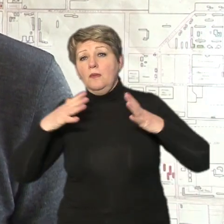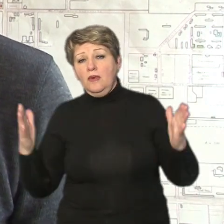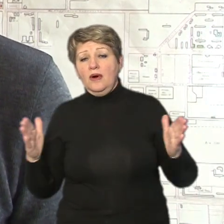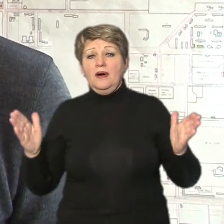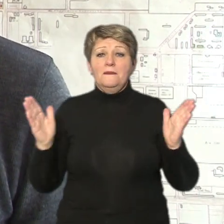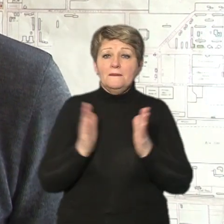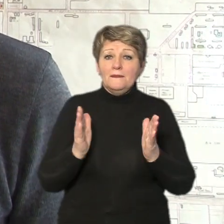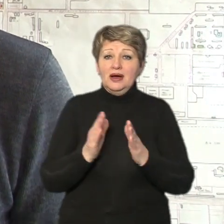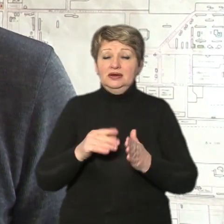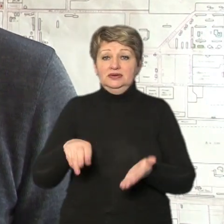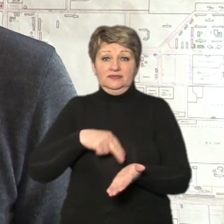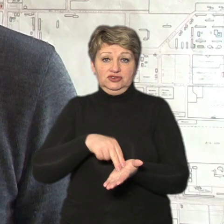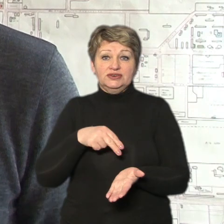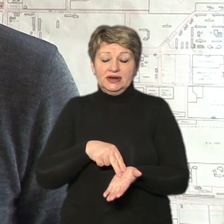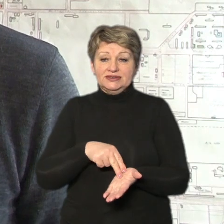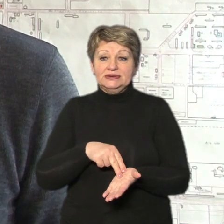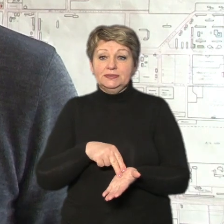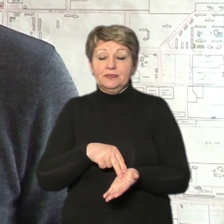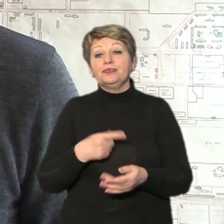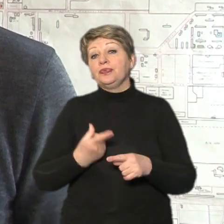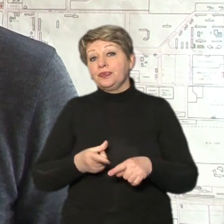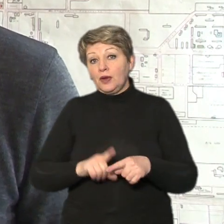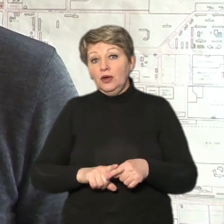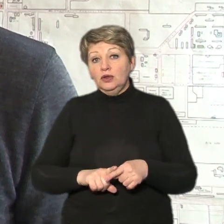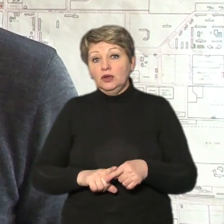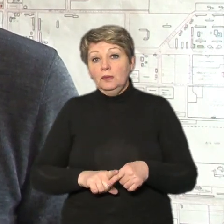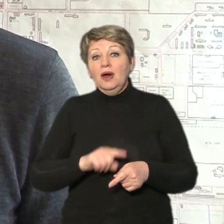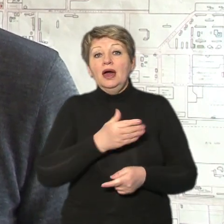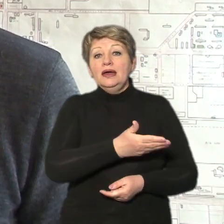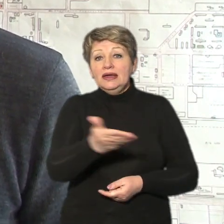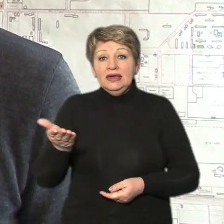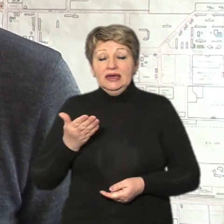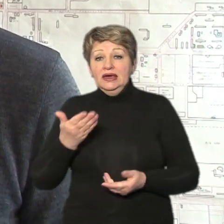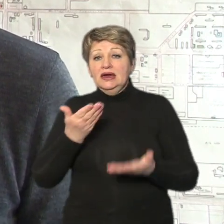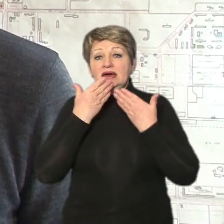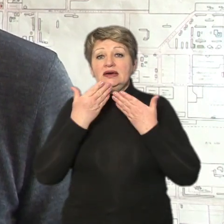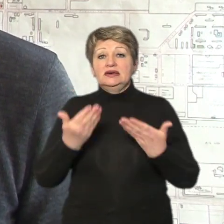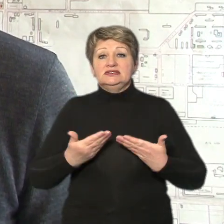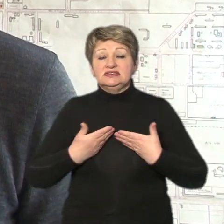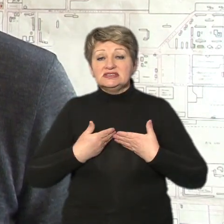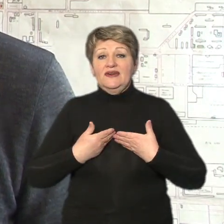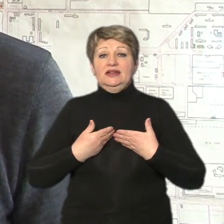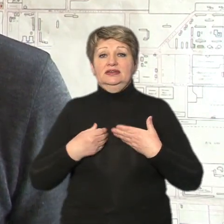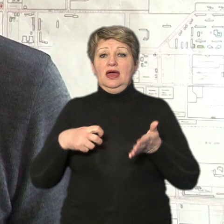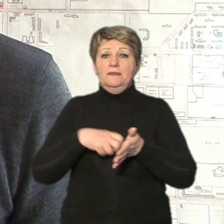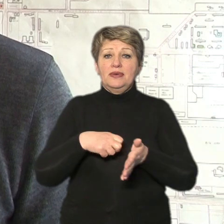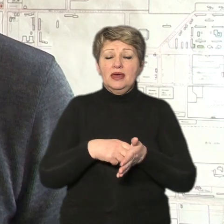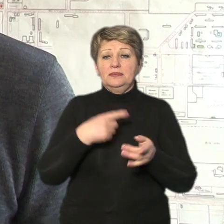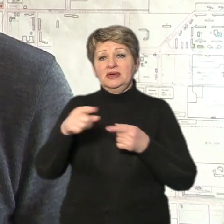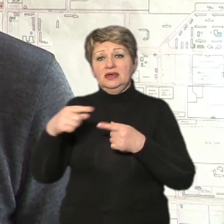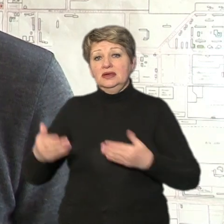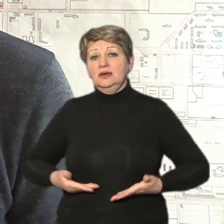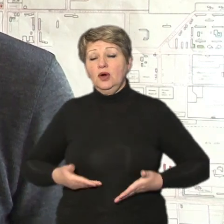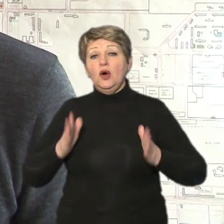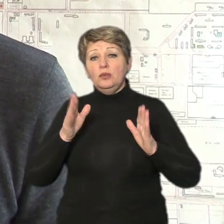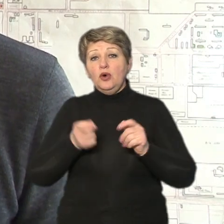-дорожній мережі міста Черкаси тому їхнє звернення так як і звернення інших мешканців буде